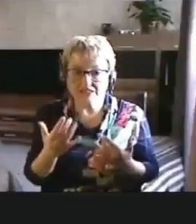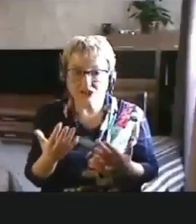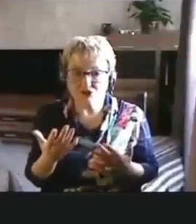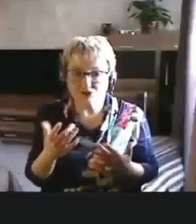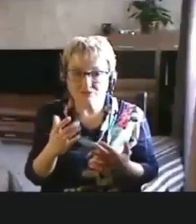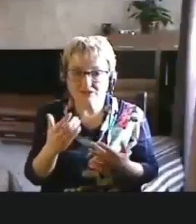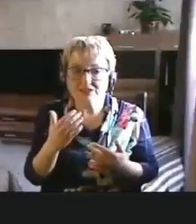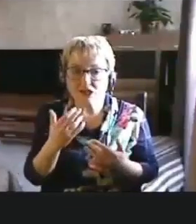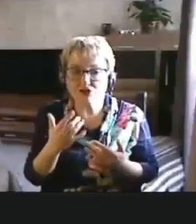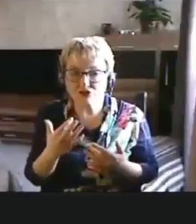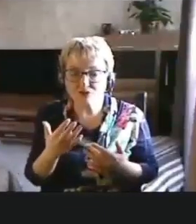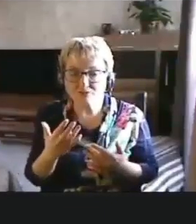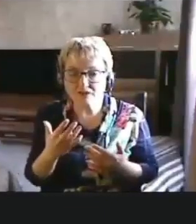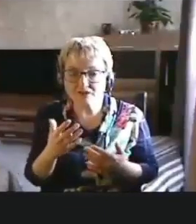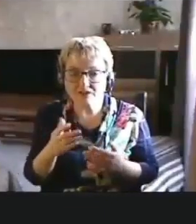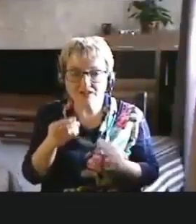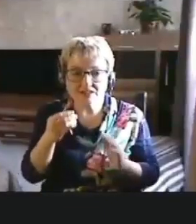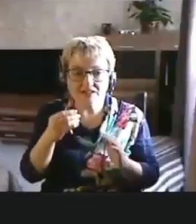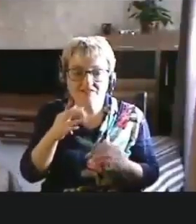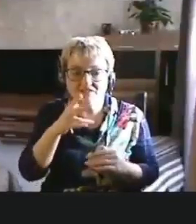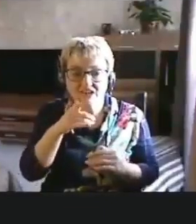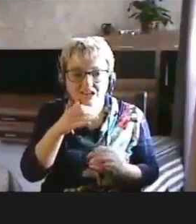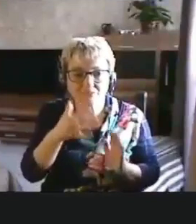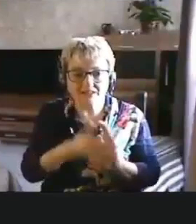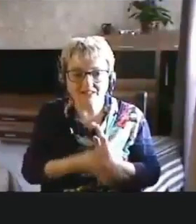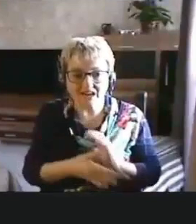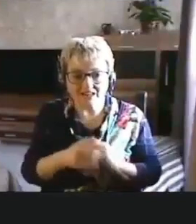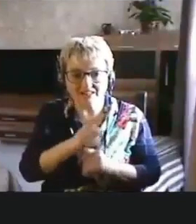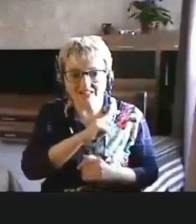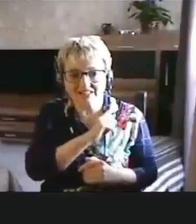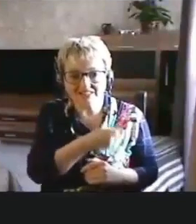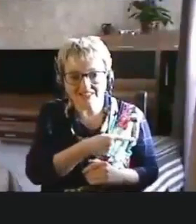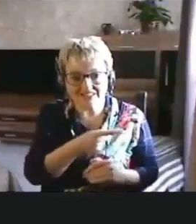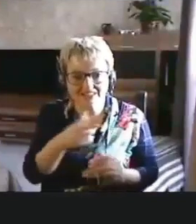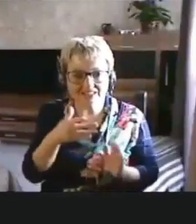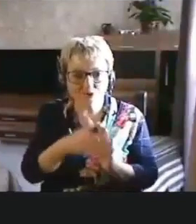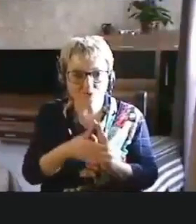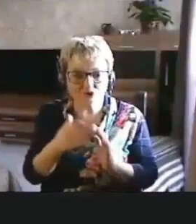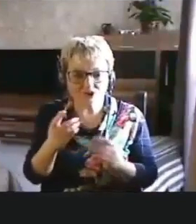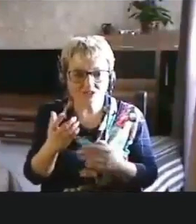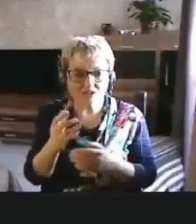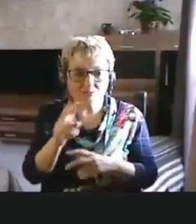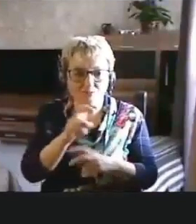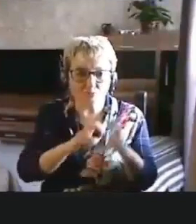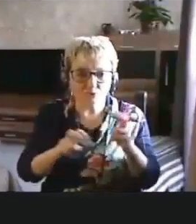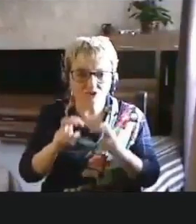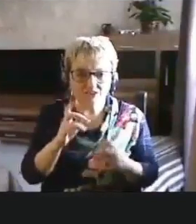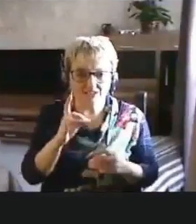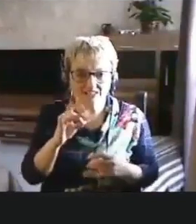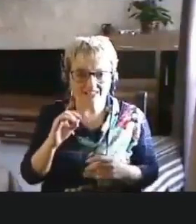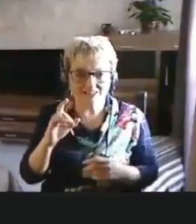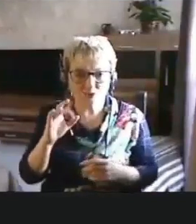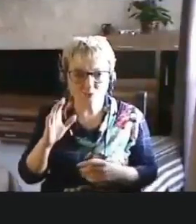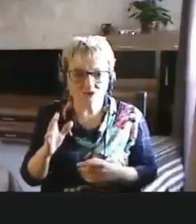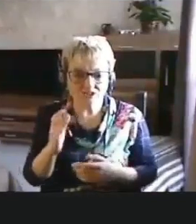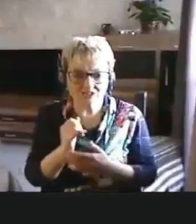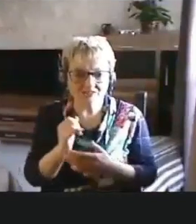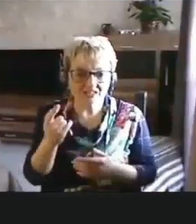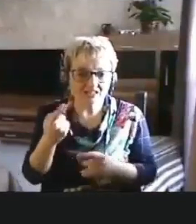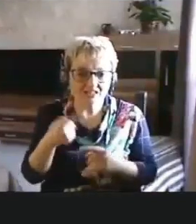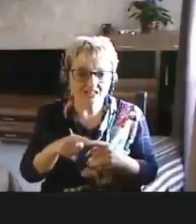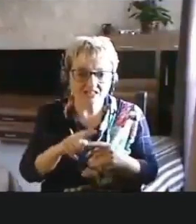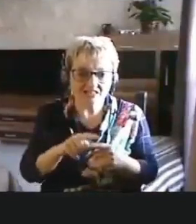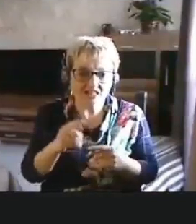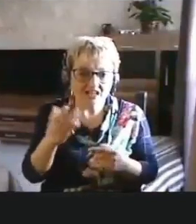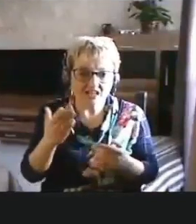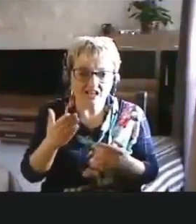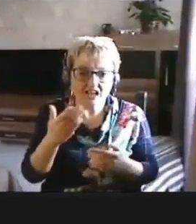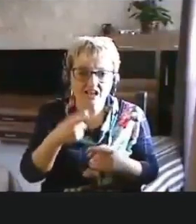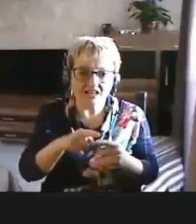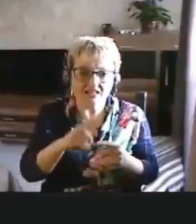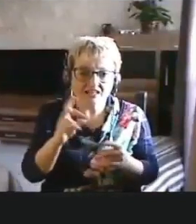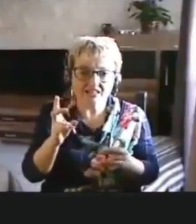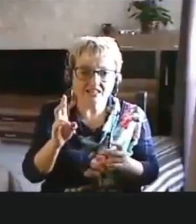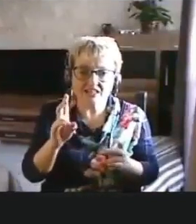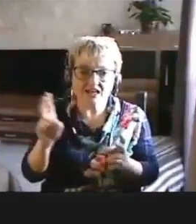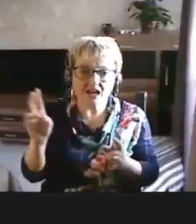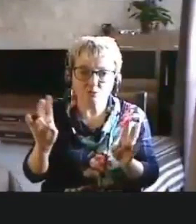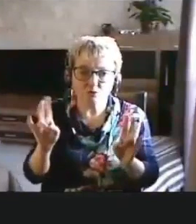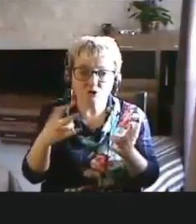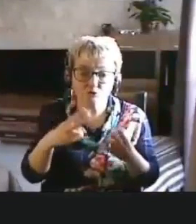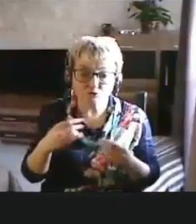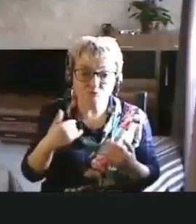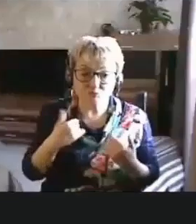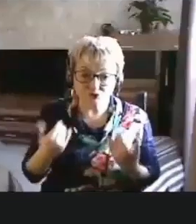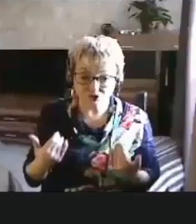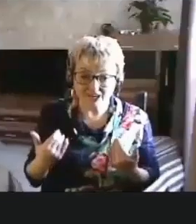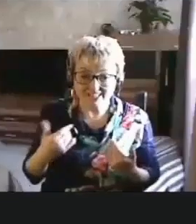Зачем тратить время, силы на изучение поиска этих ресурсов, если никому это не нужно? Вот мы как раз сейчас своим